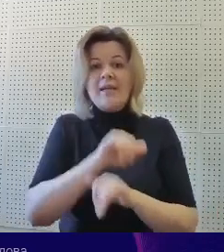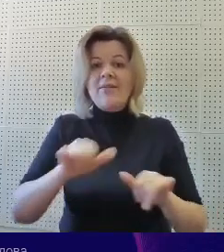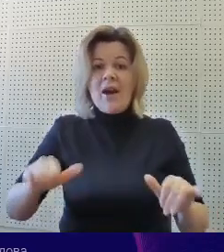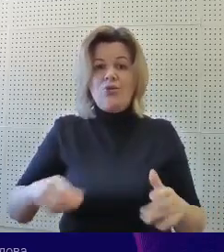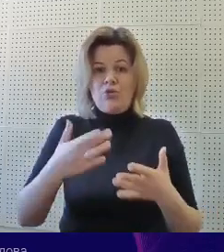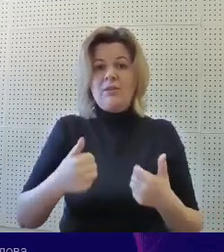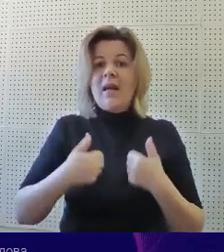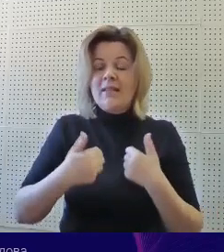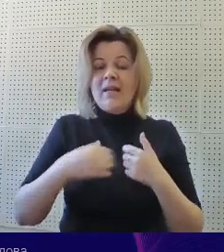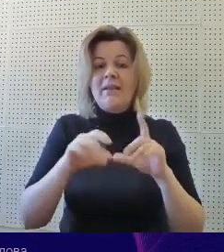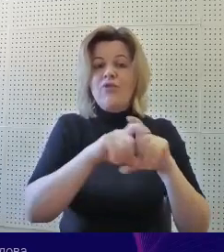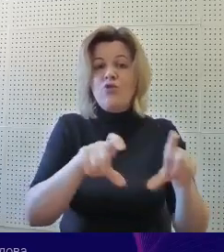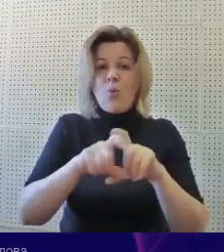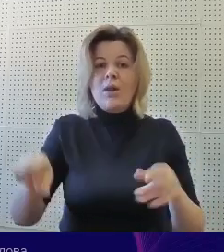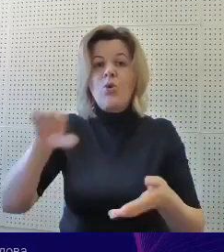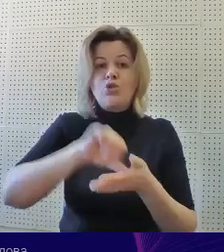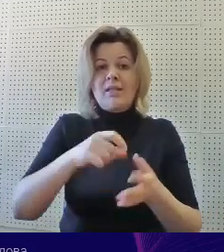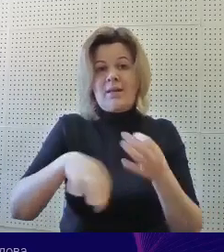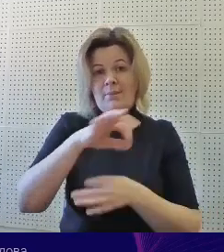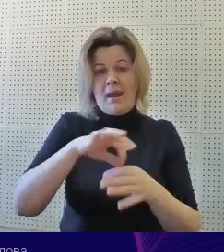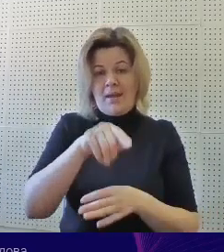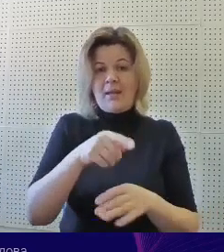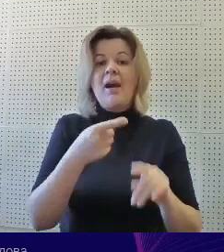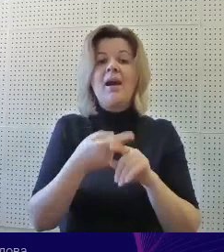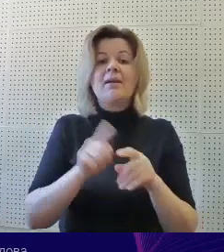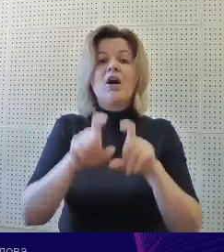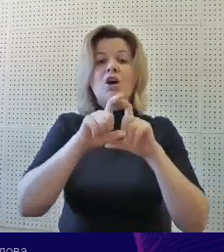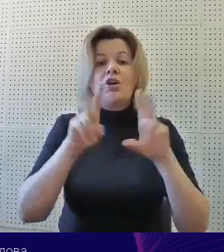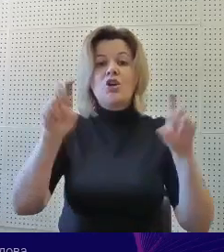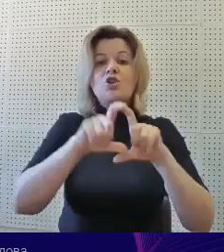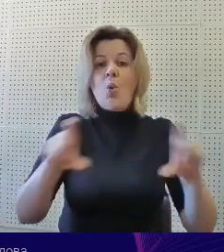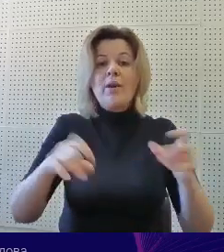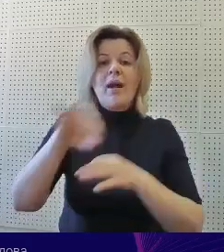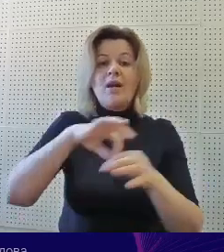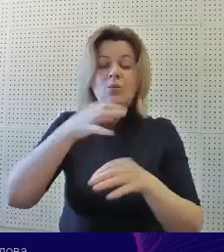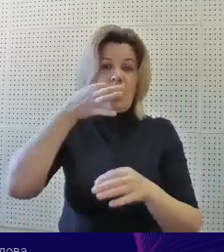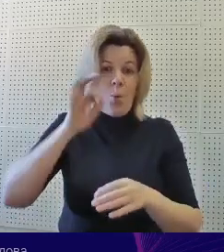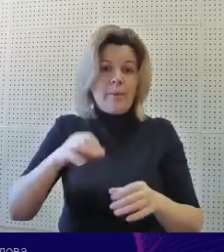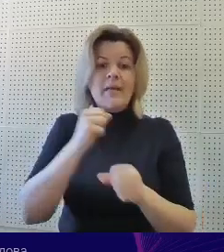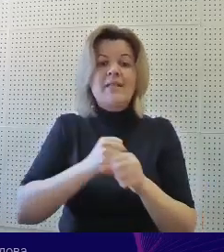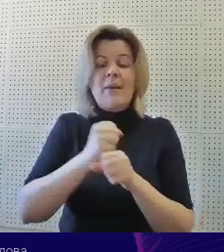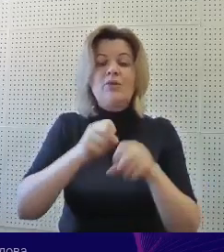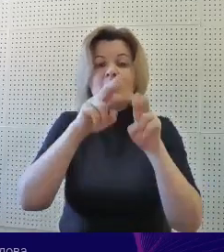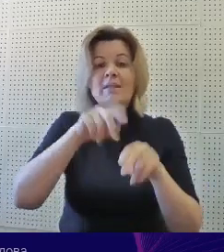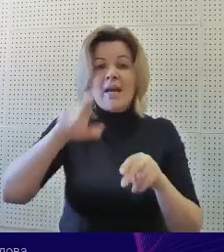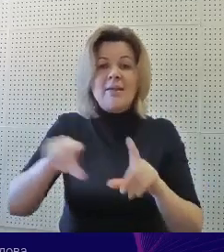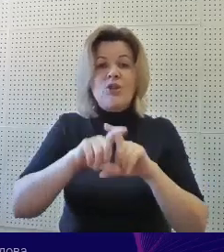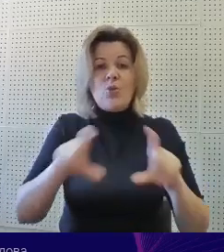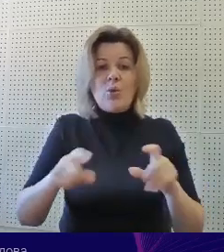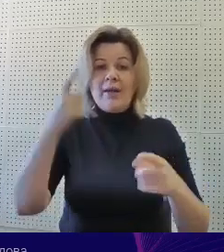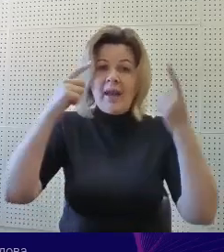коррекционно развивающих занятий в школах участников проекта. это школьный конструктор опыта разработанный